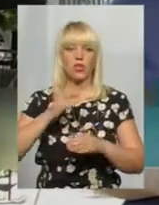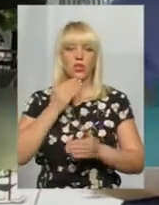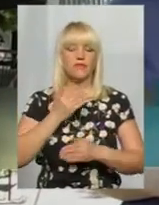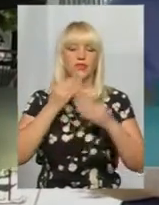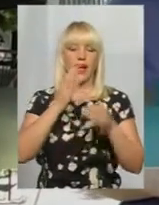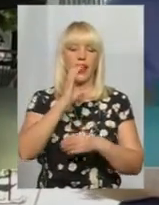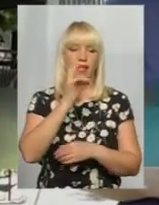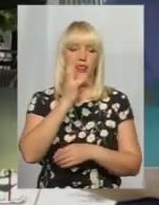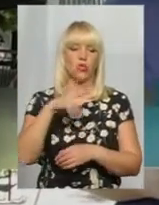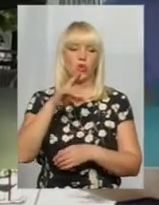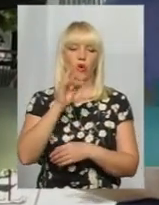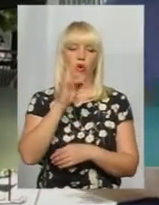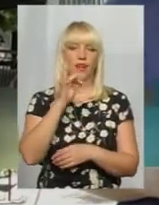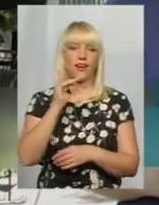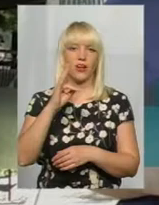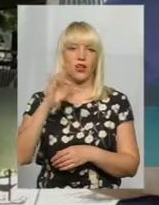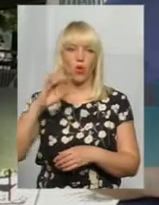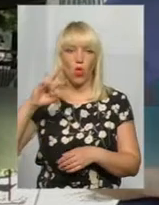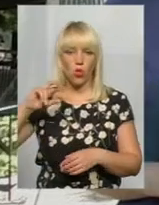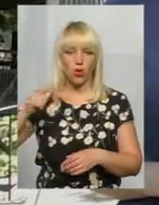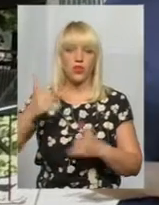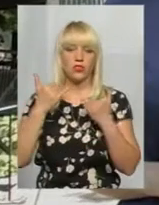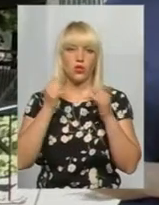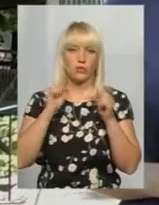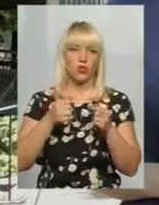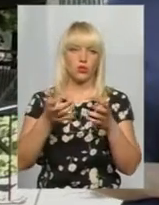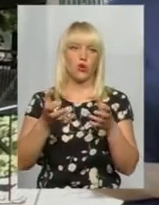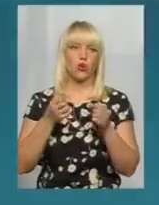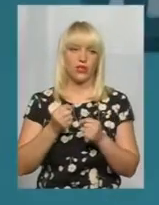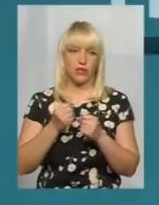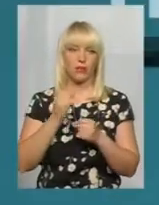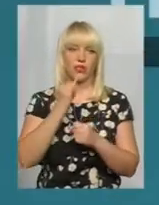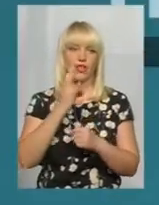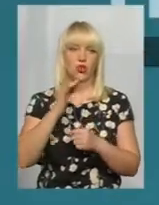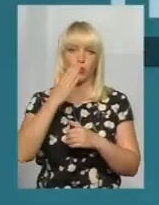ендокринолога сьогодні, зможуть отримати інсулін у найближчі дні.